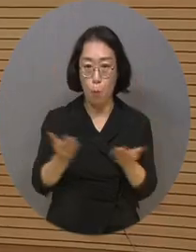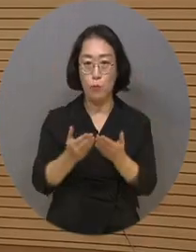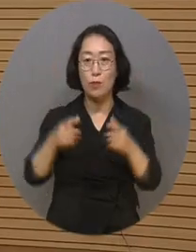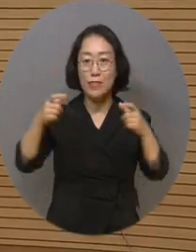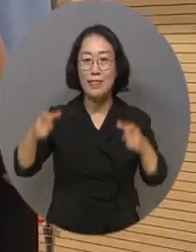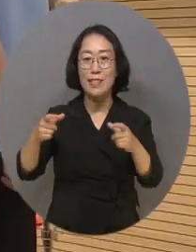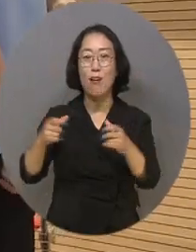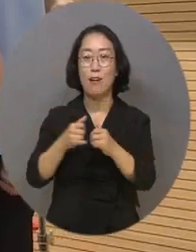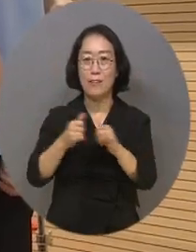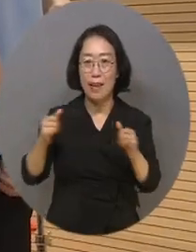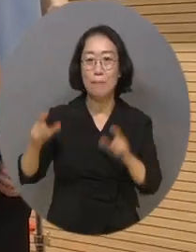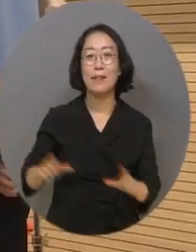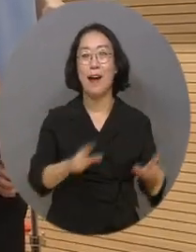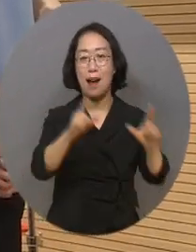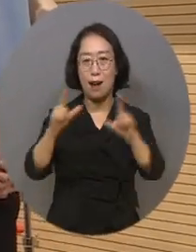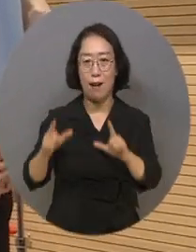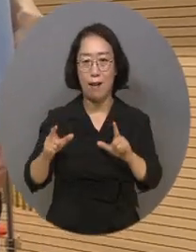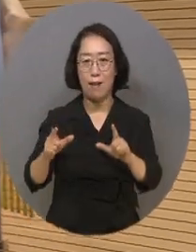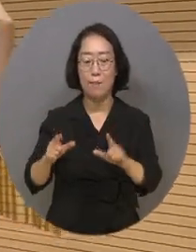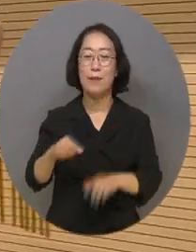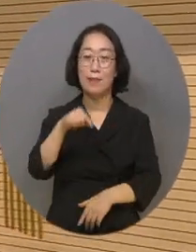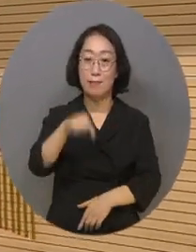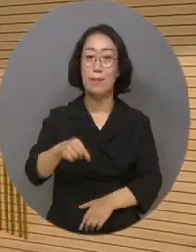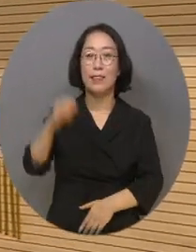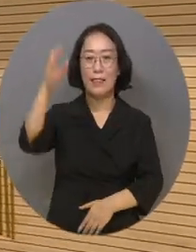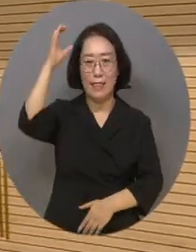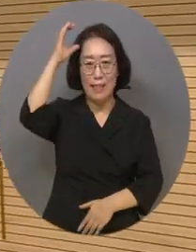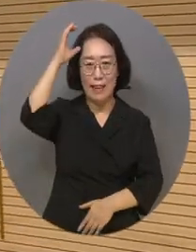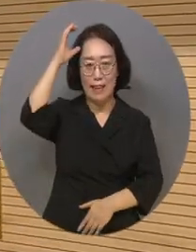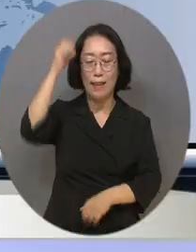살아갈 수 있는 지역사회가 만들어지길 바랍니다.